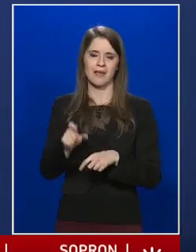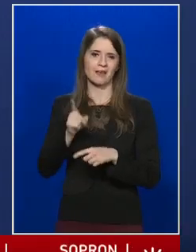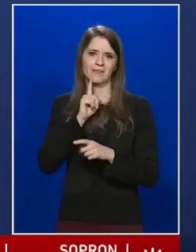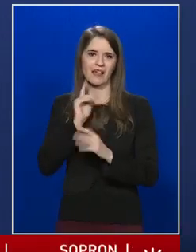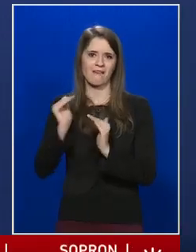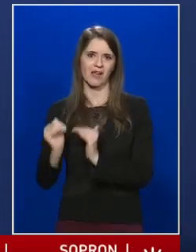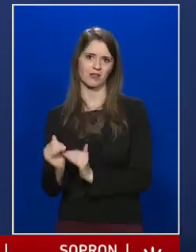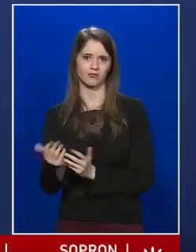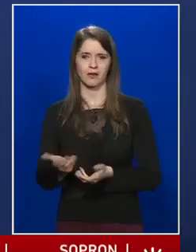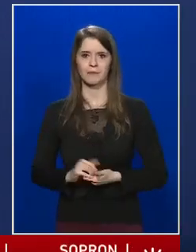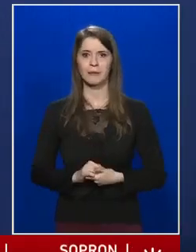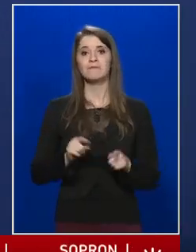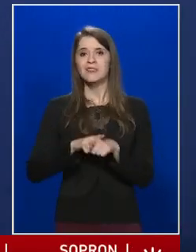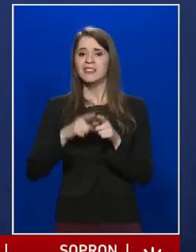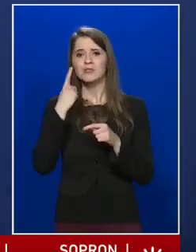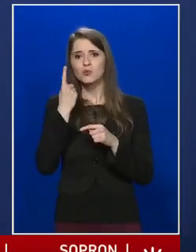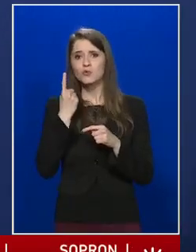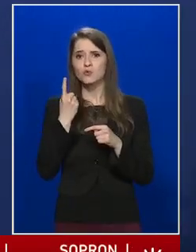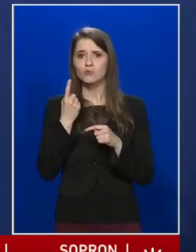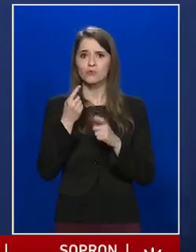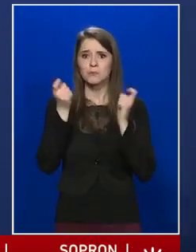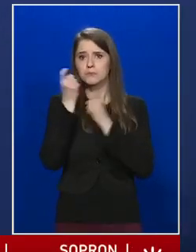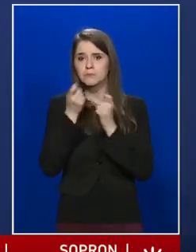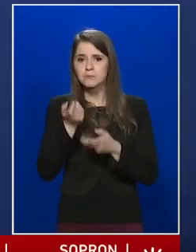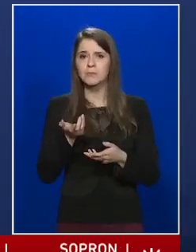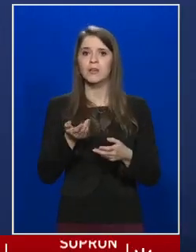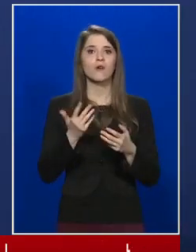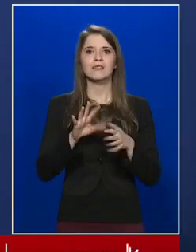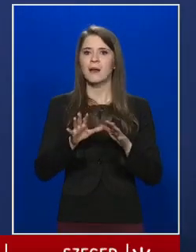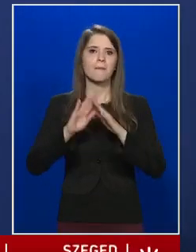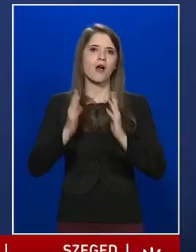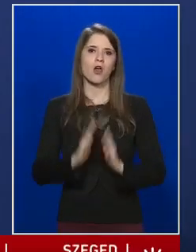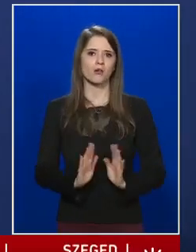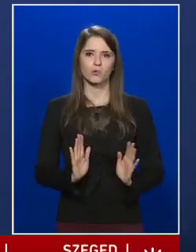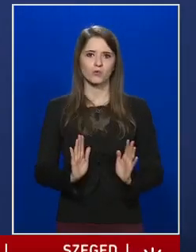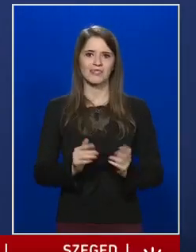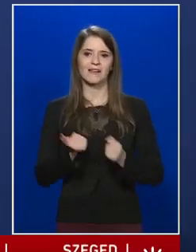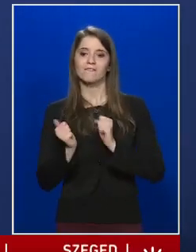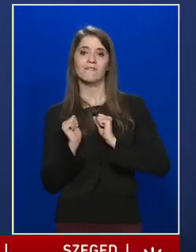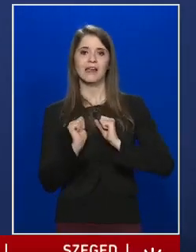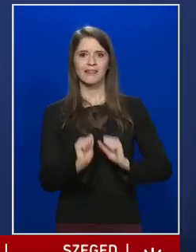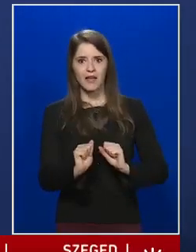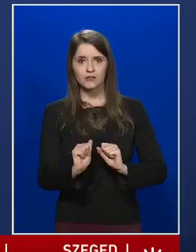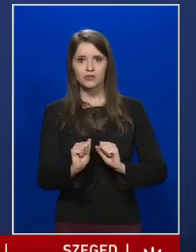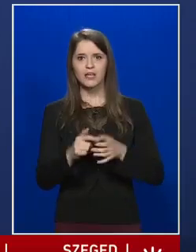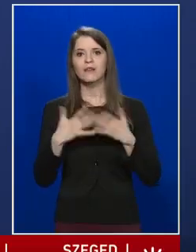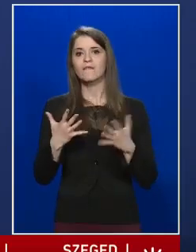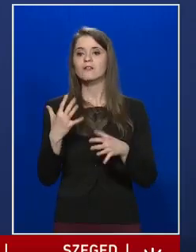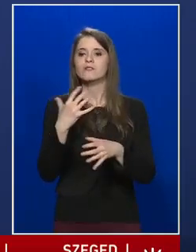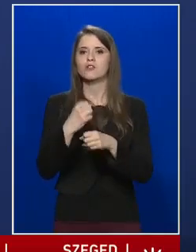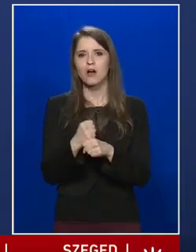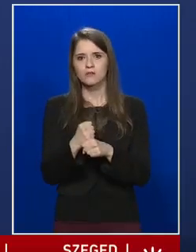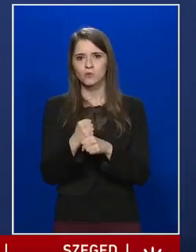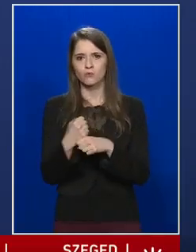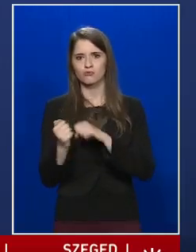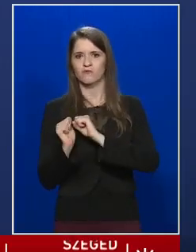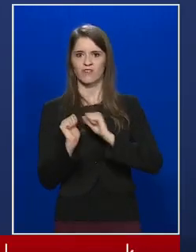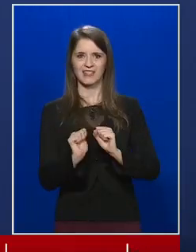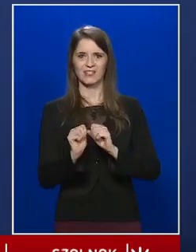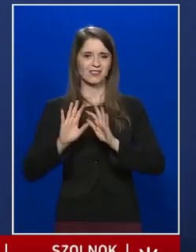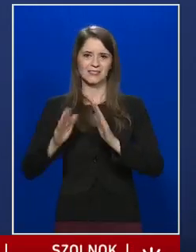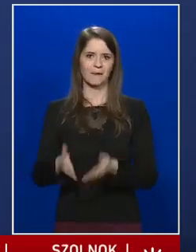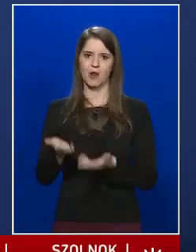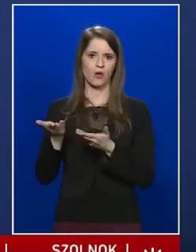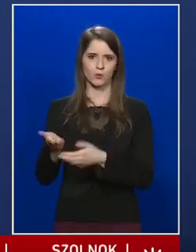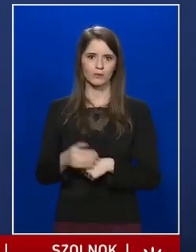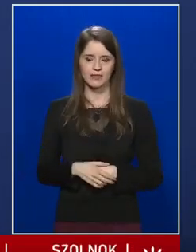feltételezhetjük azt, hogy nem alakul ki védettség, vagy tartós védettség, tehát az